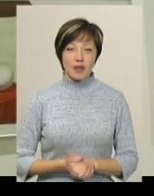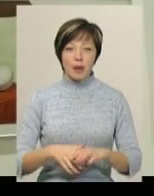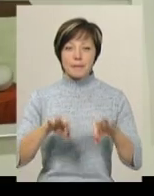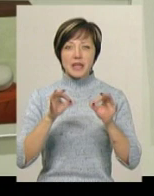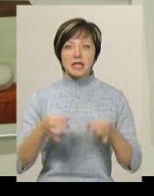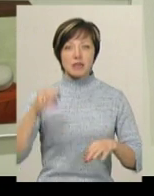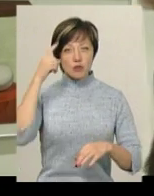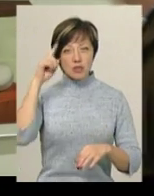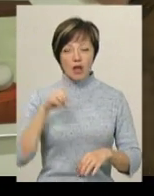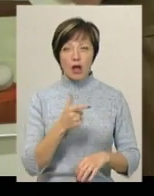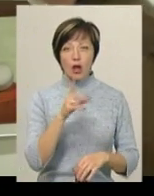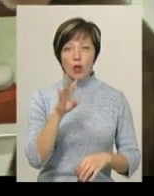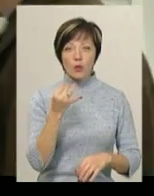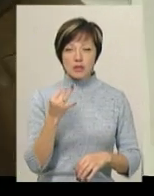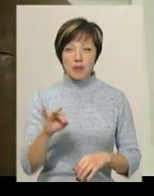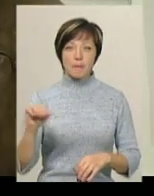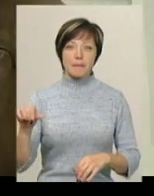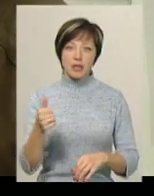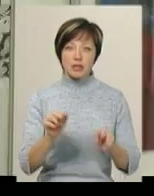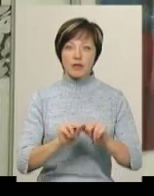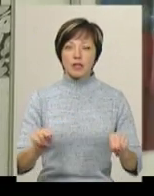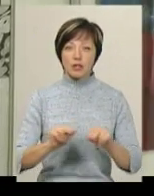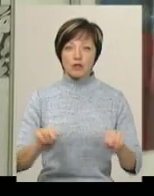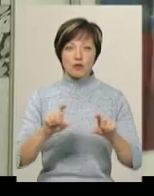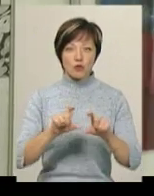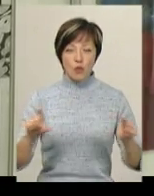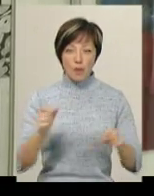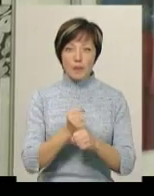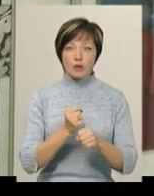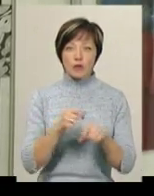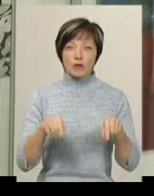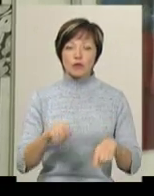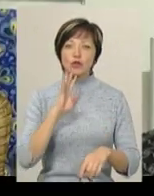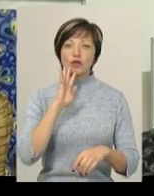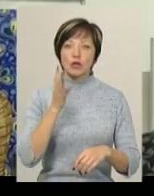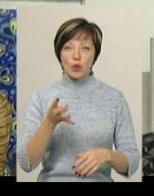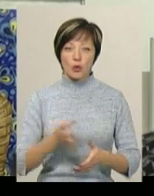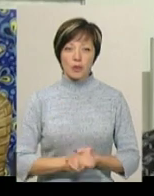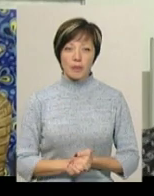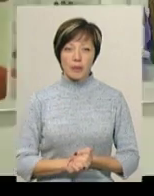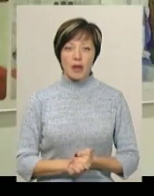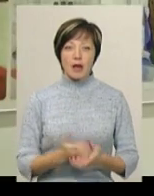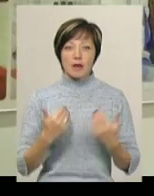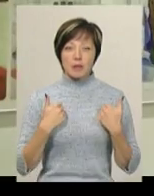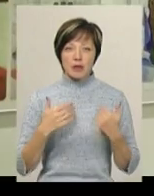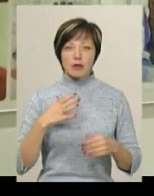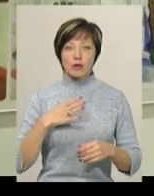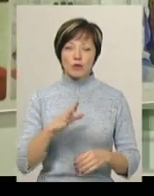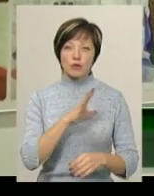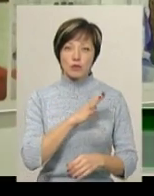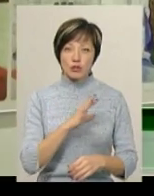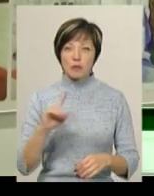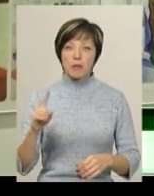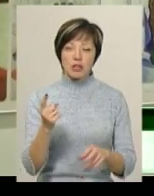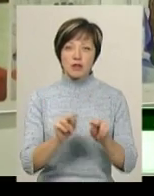Мистецтвознавець Володимир Голунський – один із перших викладачів школи. Пропрацював тут чотири роки. Мені довелось бути одним із трьох перших